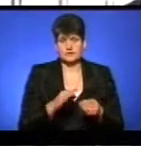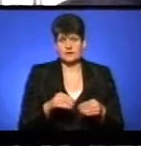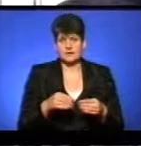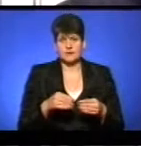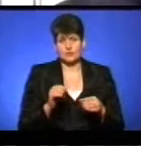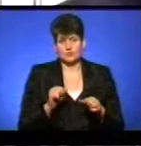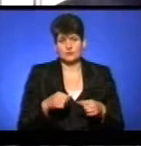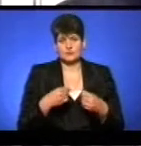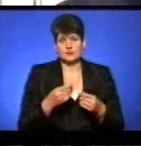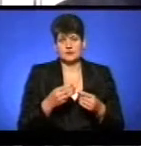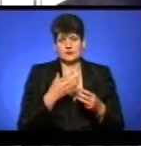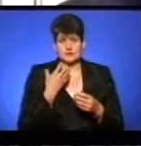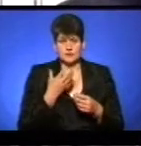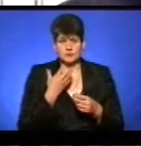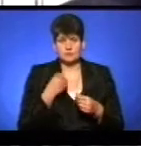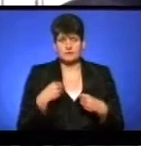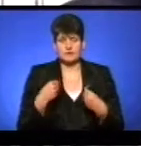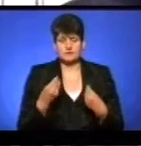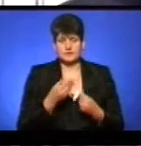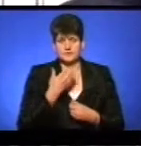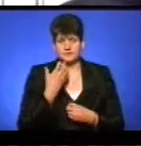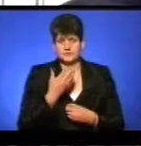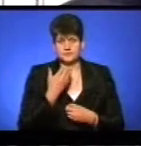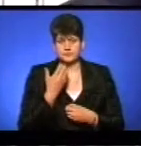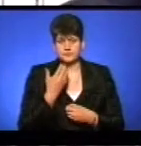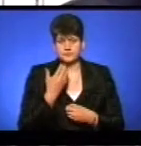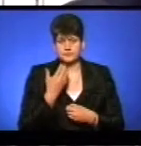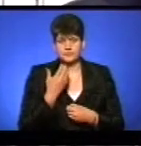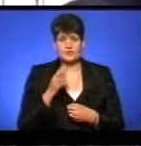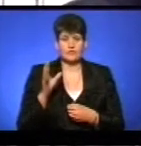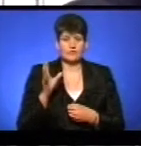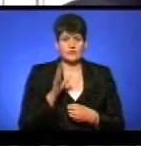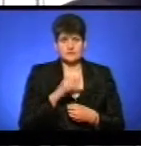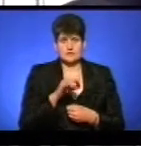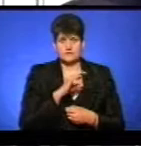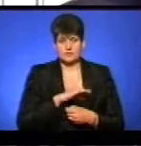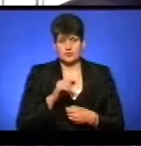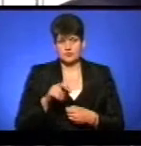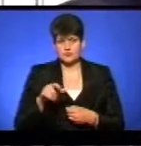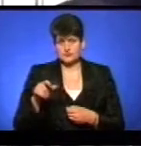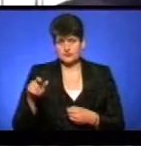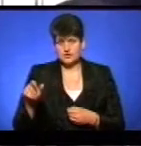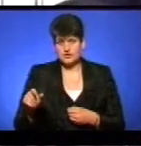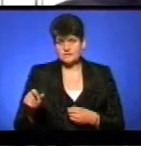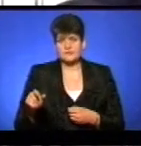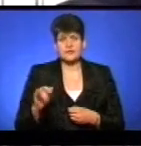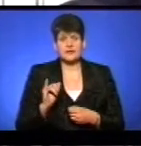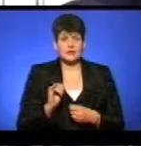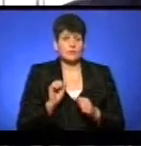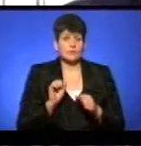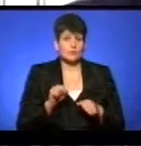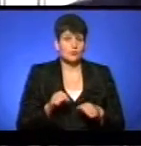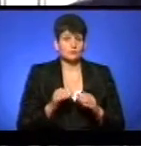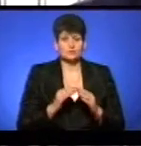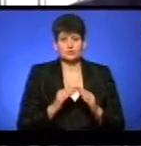тепло. Ми подавали теплоносій всім споживачам і десь, може, де в будинках,